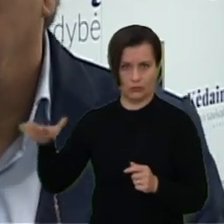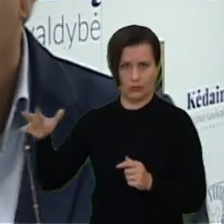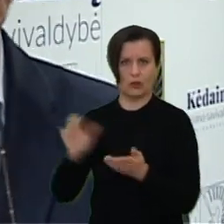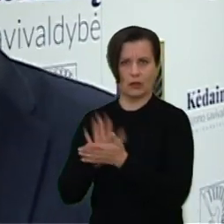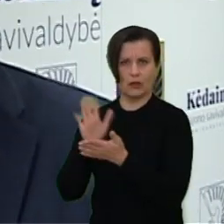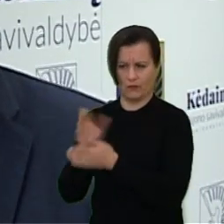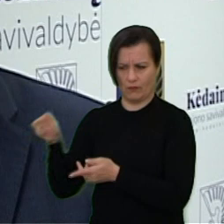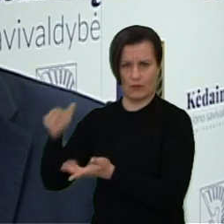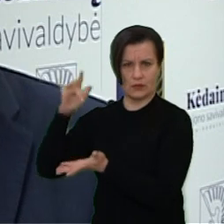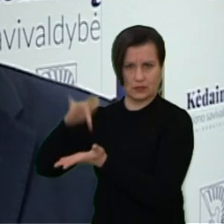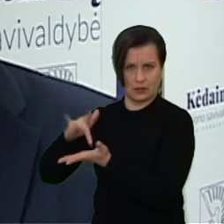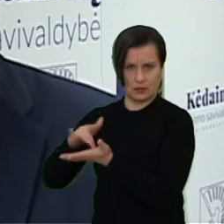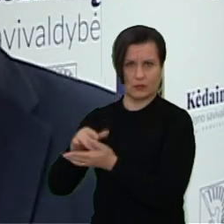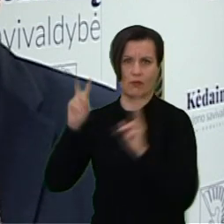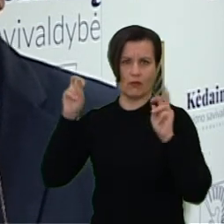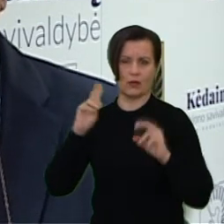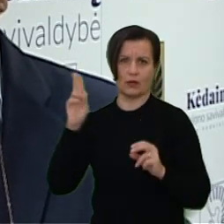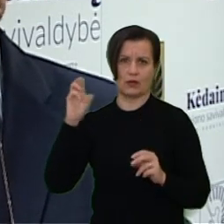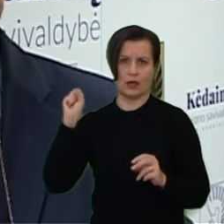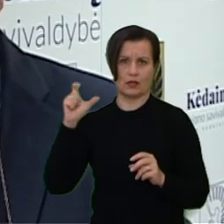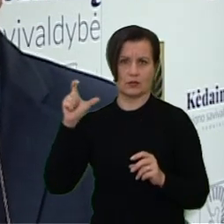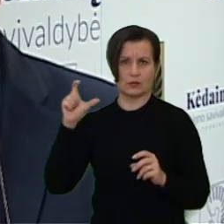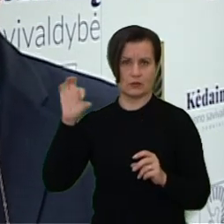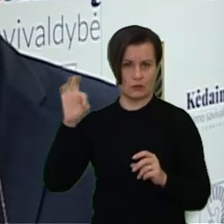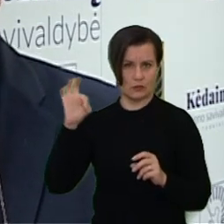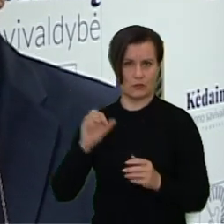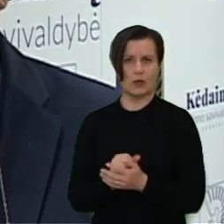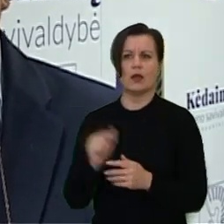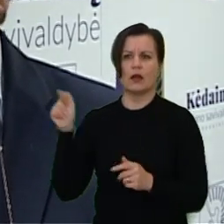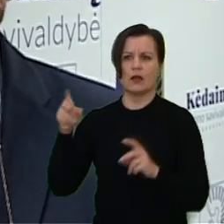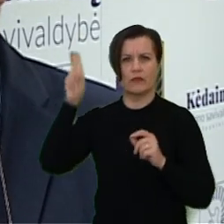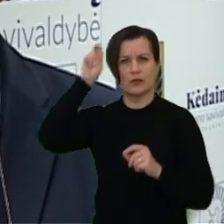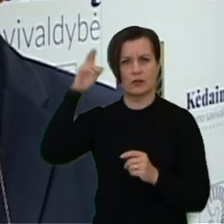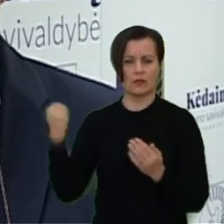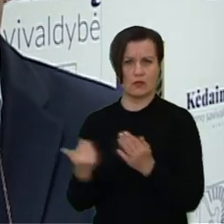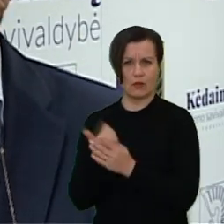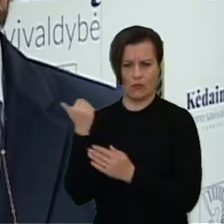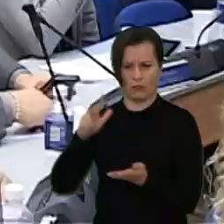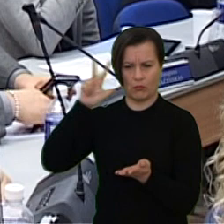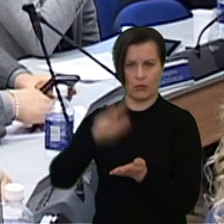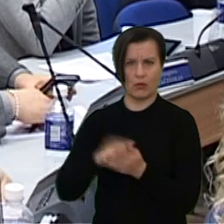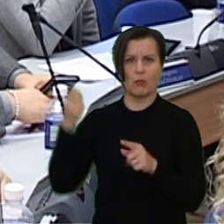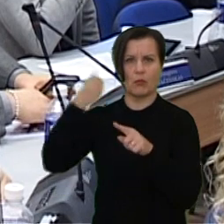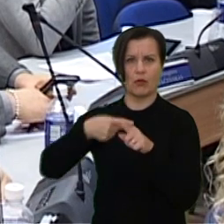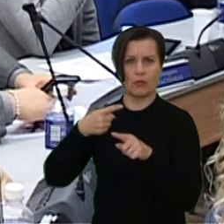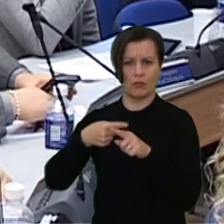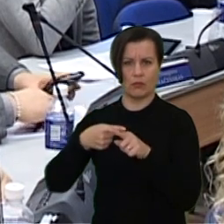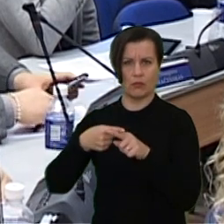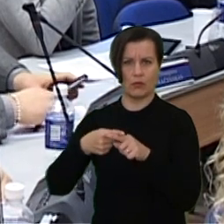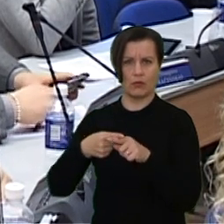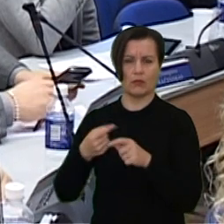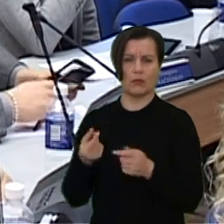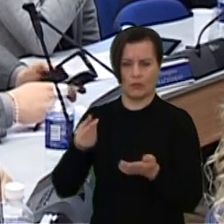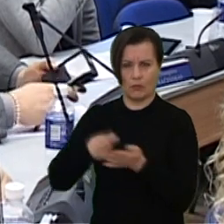regiono atliekų tvarkymo centro, to vadinamo KRACO, kadangi vyriausybė yra prieėmus naują papildomą mokestį